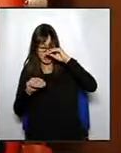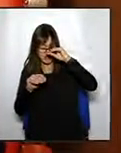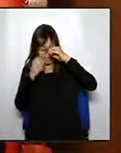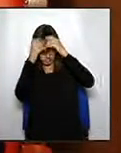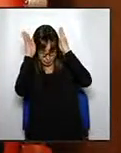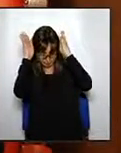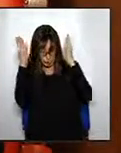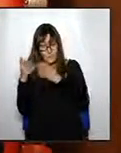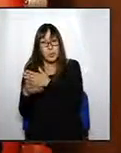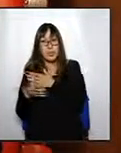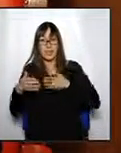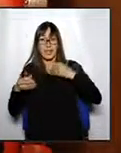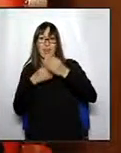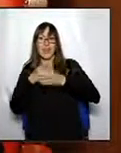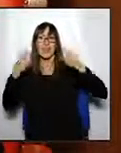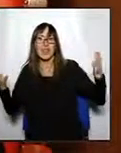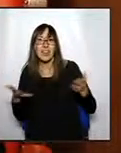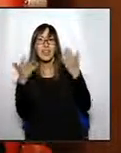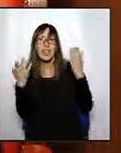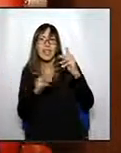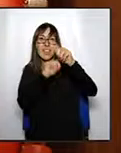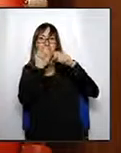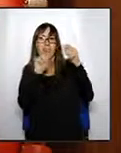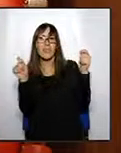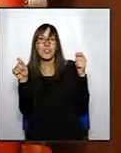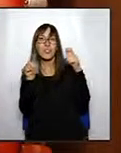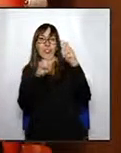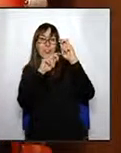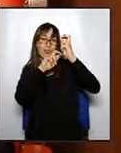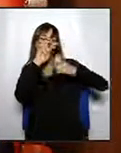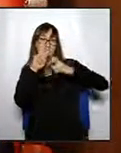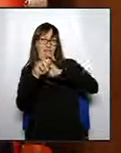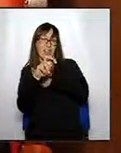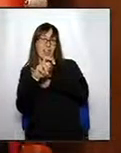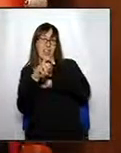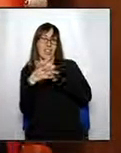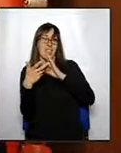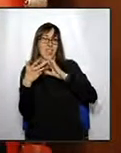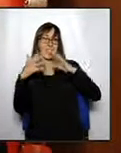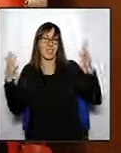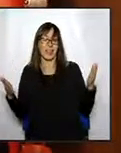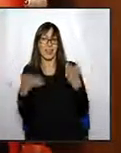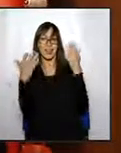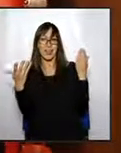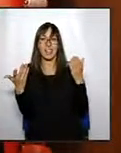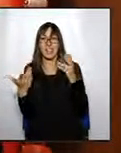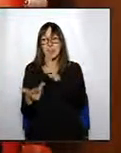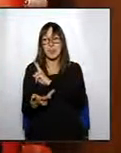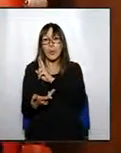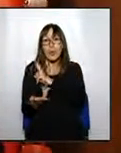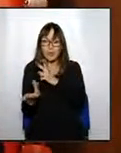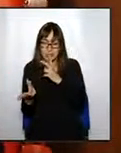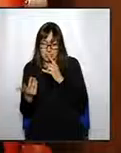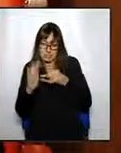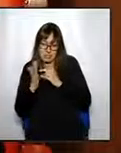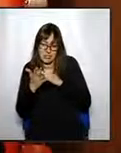vostè vol impulsar una fira d'aquestes característiques bueno parlem a la junta de govern del FIM en parlem i la projectem i potser haurem de fer